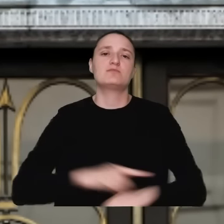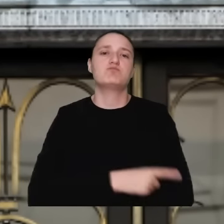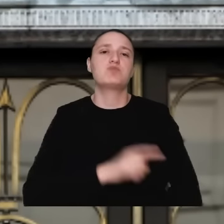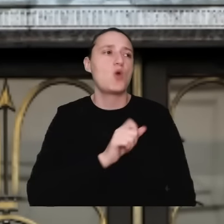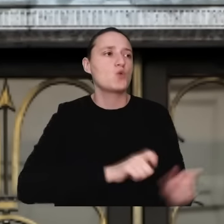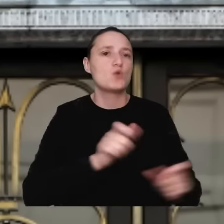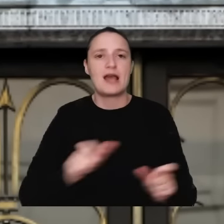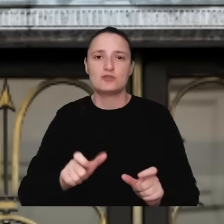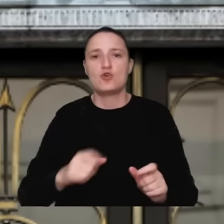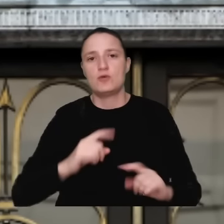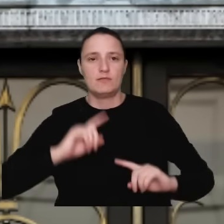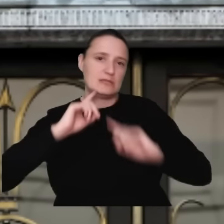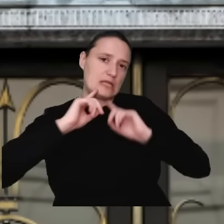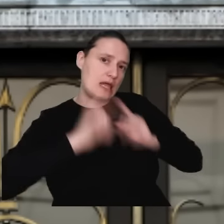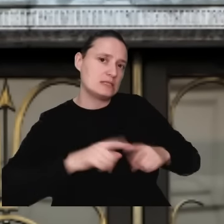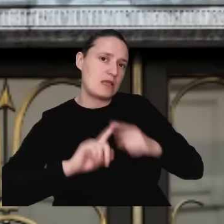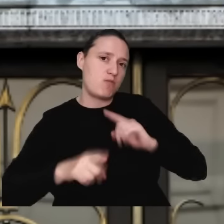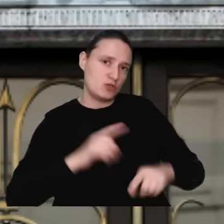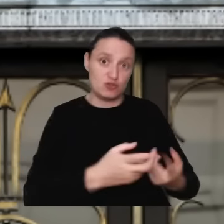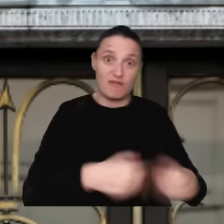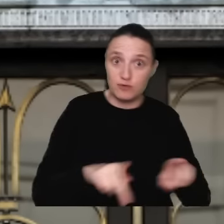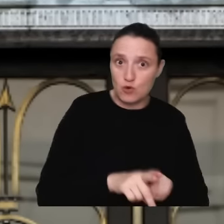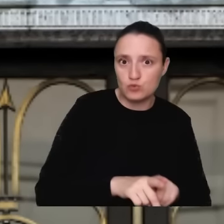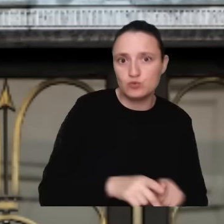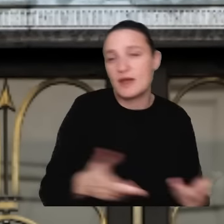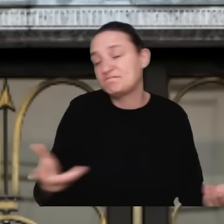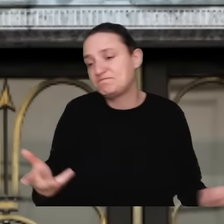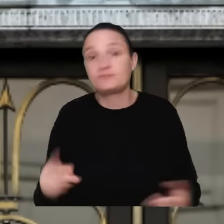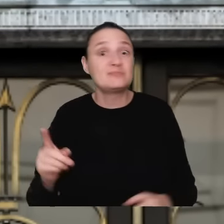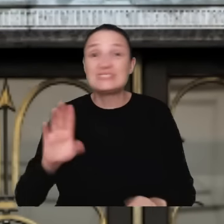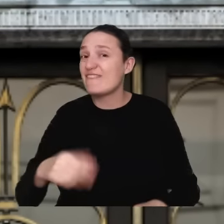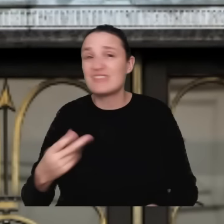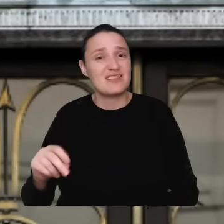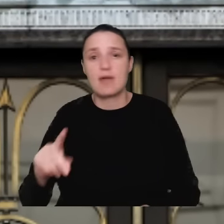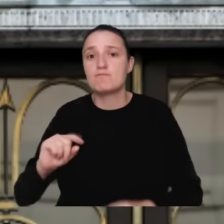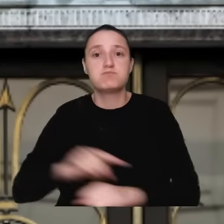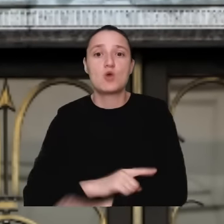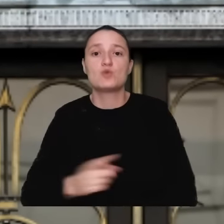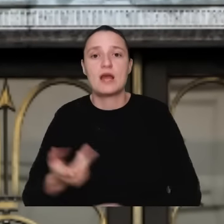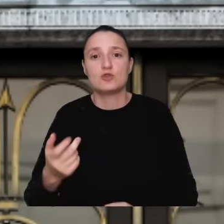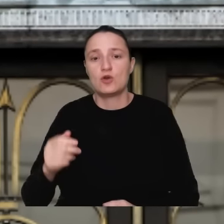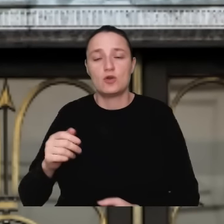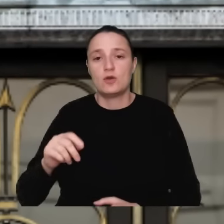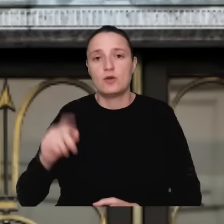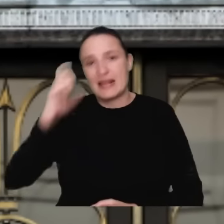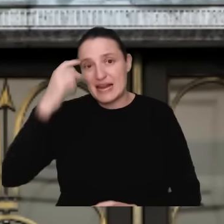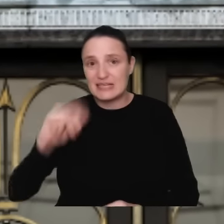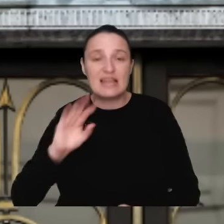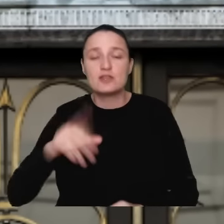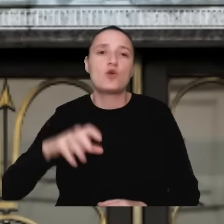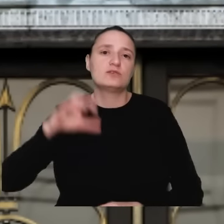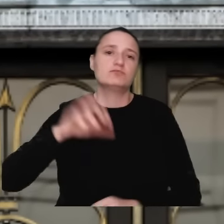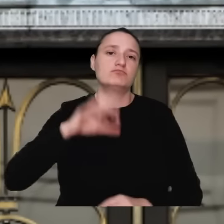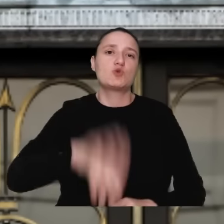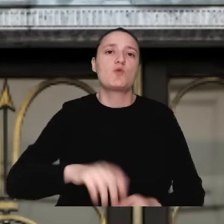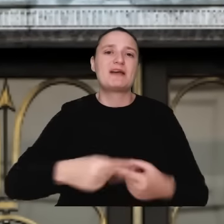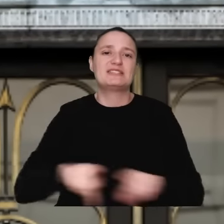działali na zlecenie polityczne, nawet nie prokuratora generalnego, tylko jakiegoś zespołu pod wodzą pana giertycha i